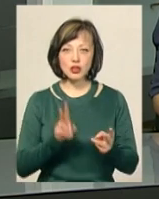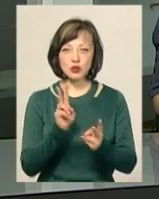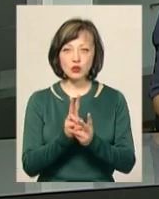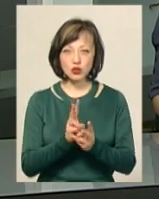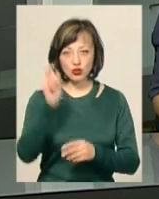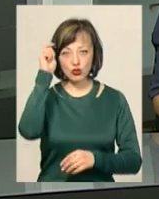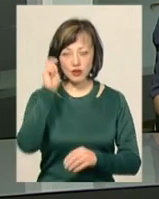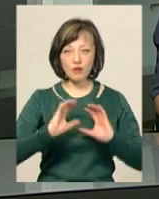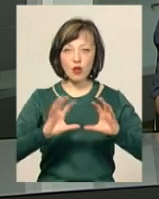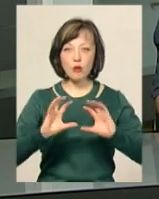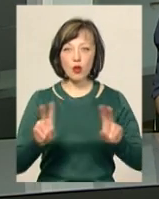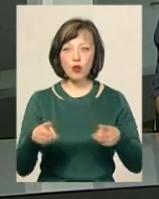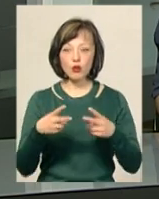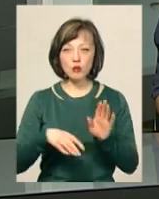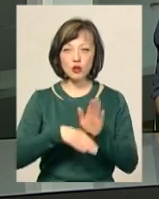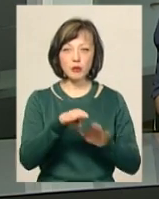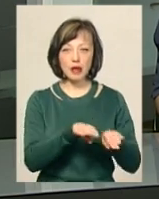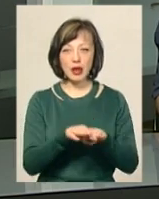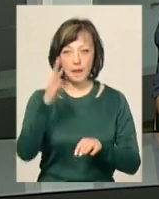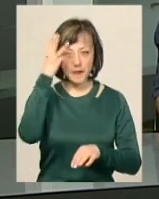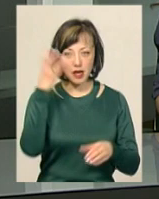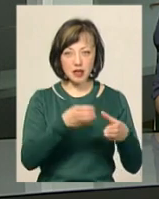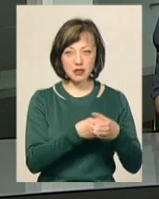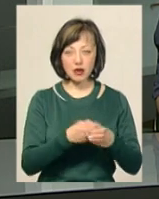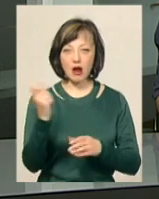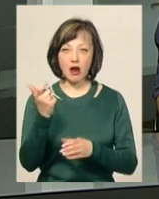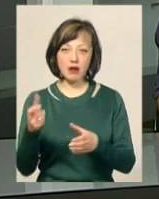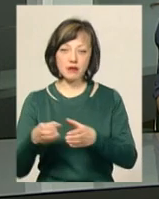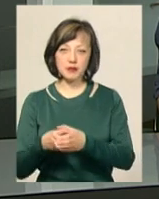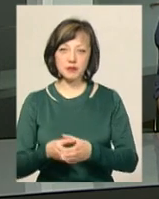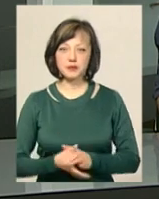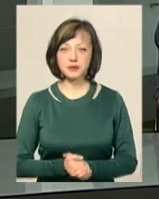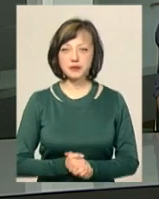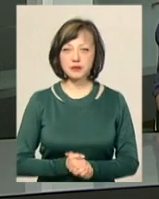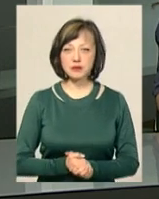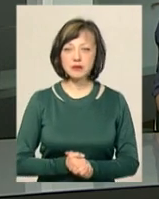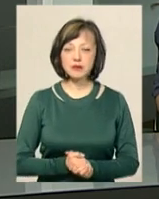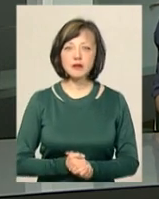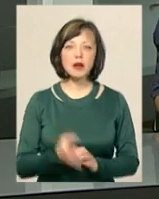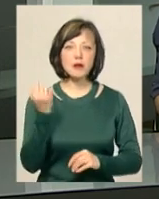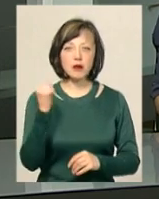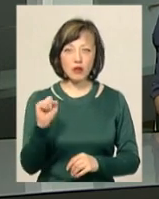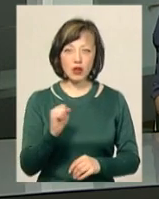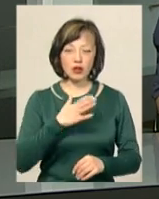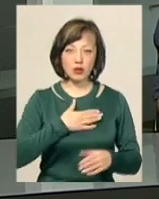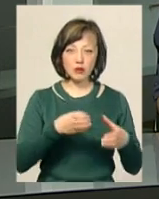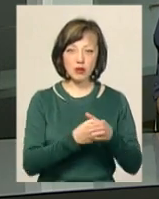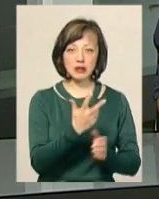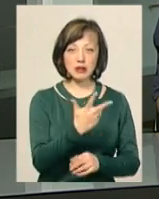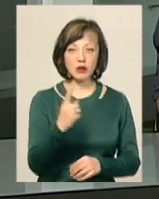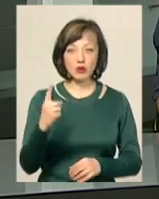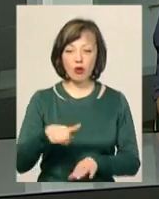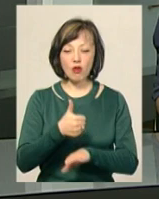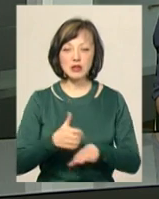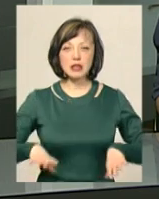зустріч чоловічих волейбольних клубів Суперліги – Хмельницького новатора та Харківської юридичної академії. Перемогли новаторсті з рахунком 3-1.